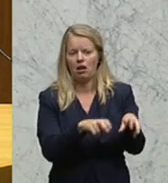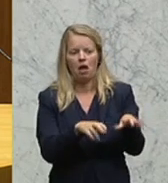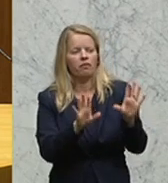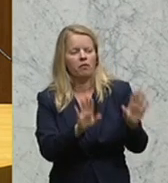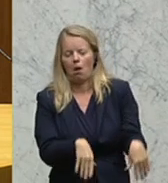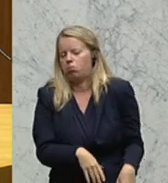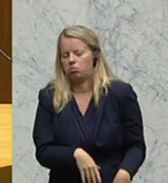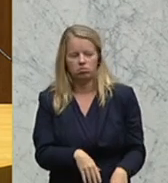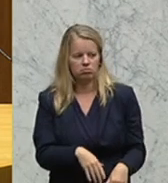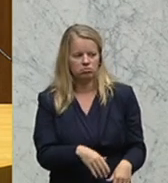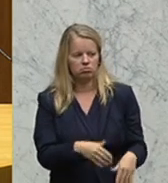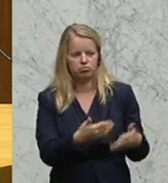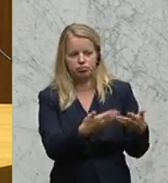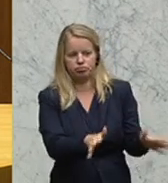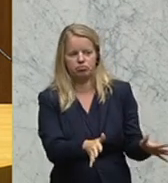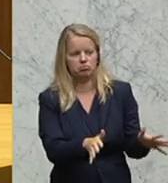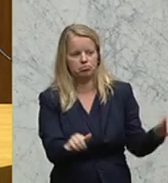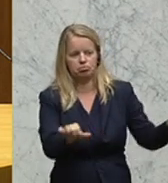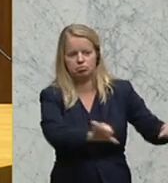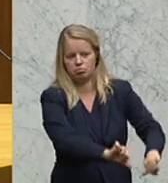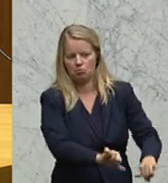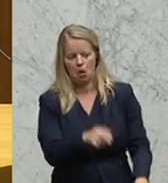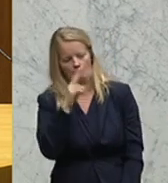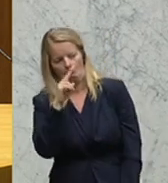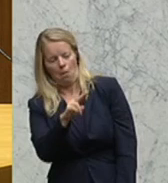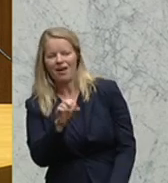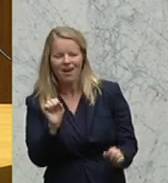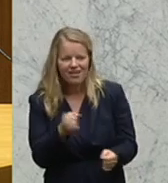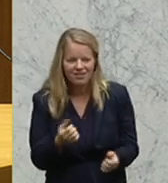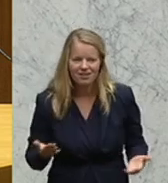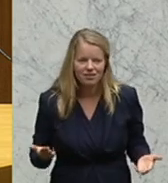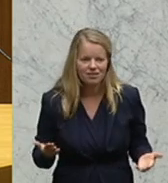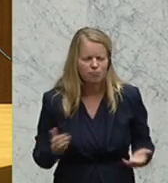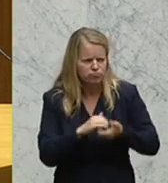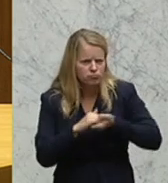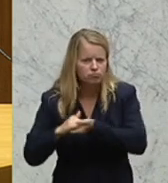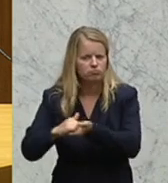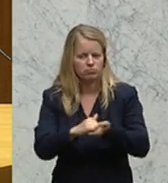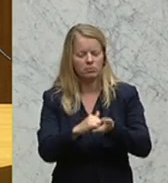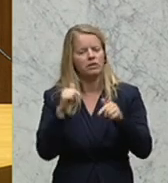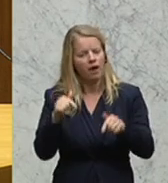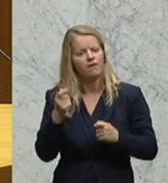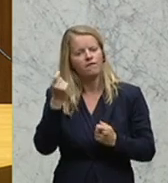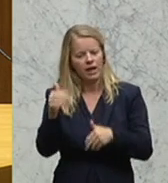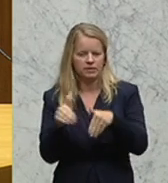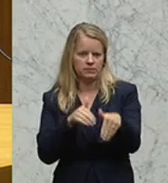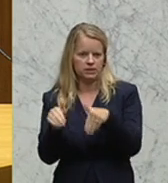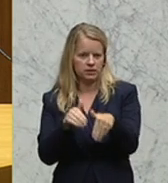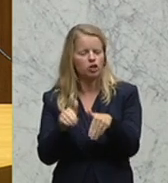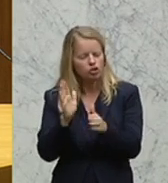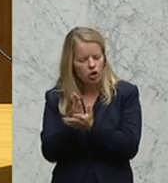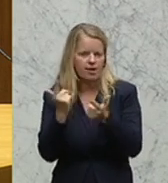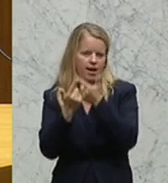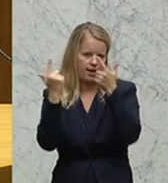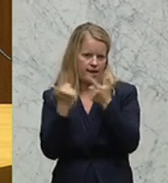dieser Mittelweg wurde in dem Hilfspaket, das der Finanzminister heute schon ausführlich und exakt skizziert hat, gewählt. Nämlich